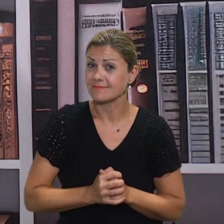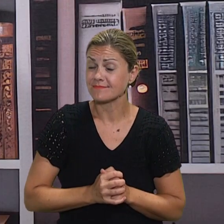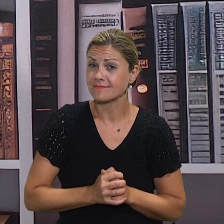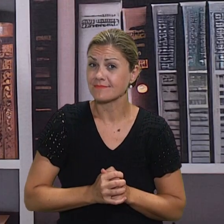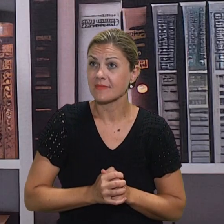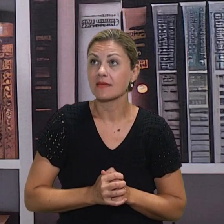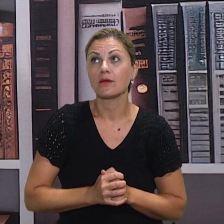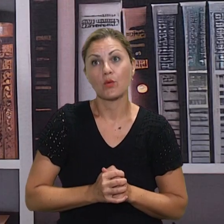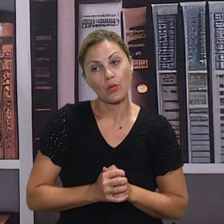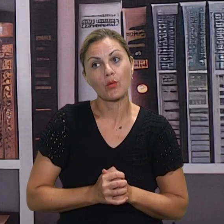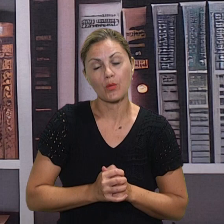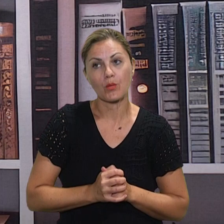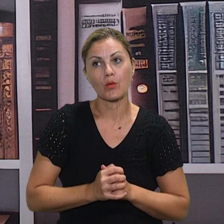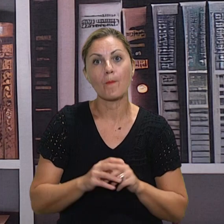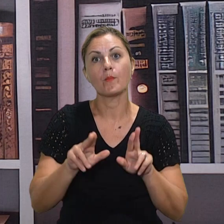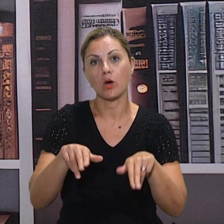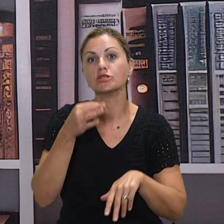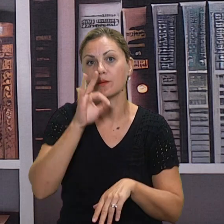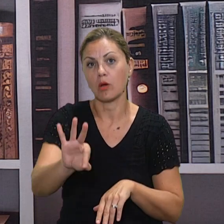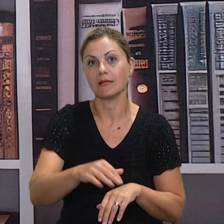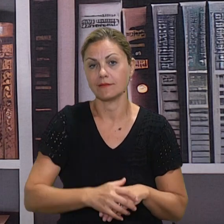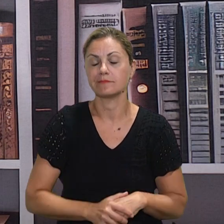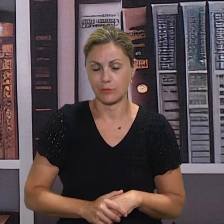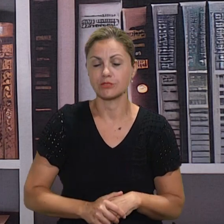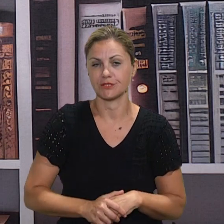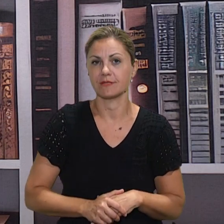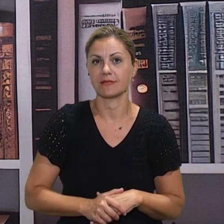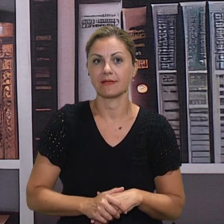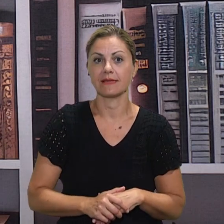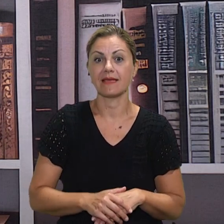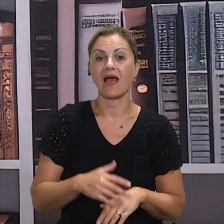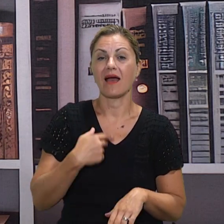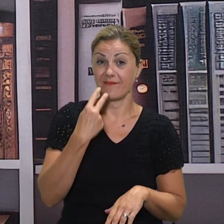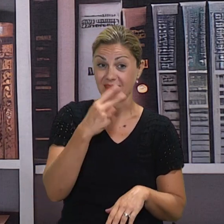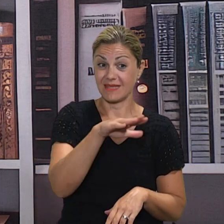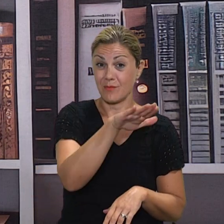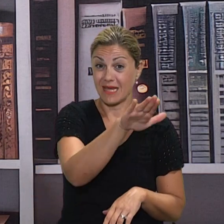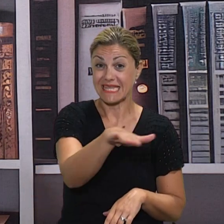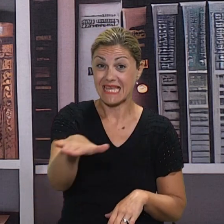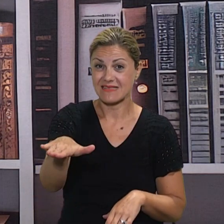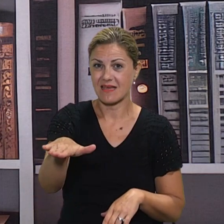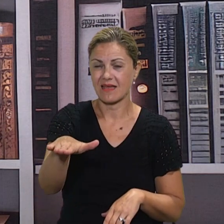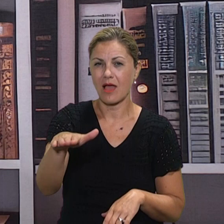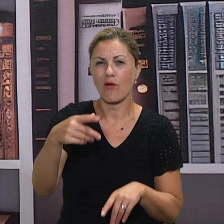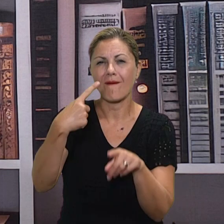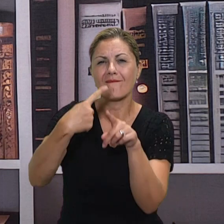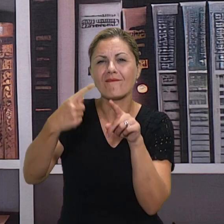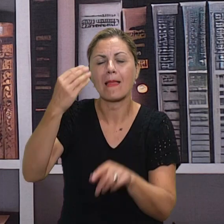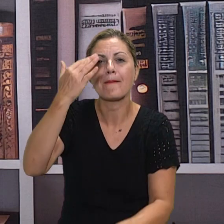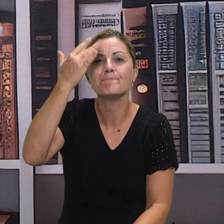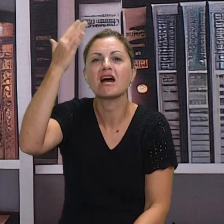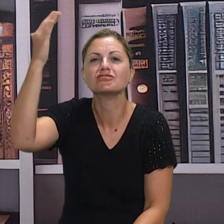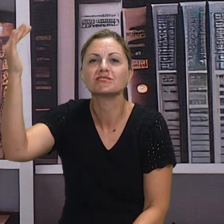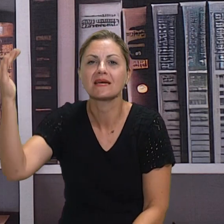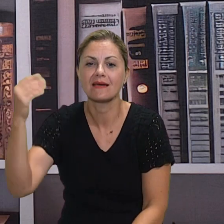ima postoji mjesto za napredak. Ono što smo primijetili zapravo je da njihova mašta je dosta slaba. Kad se treba